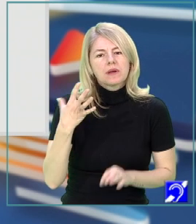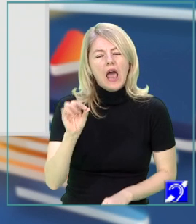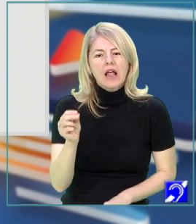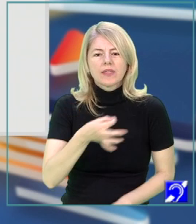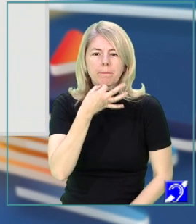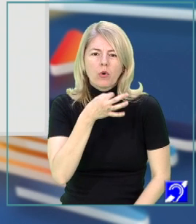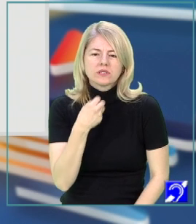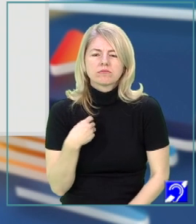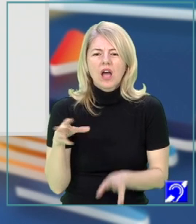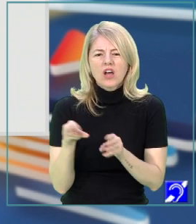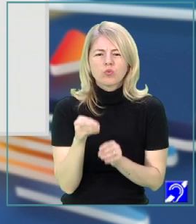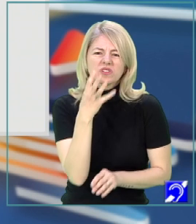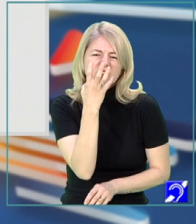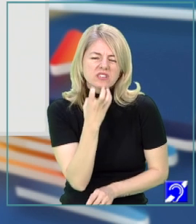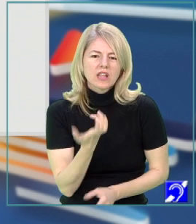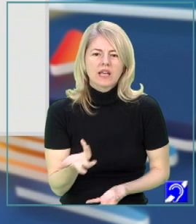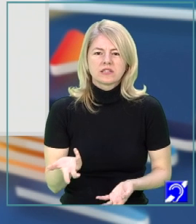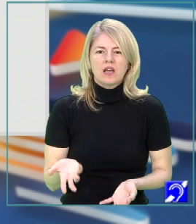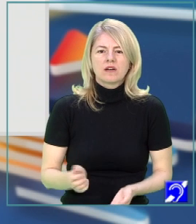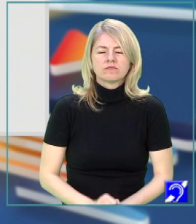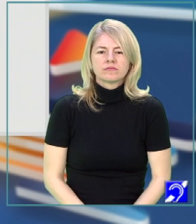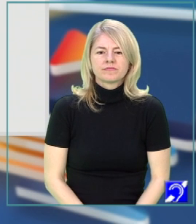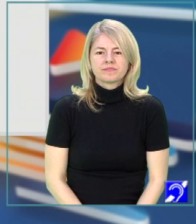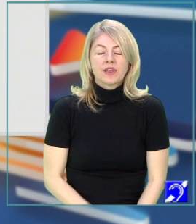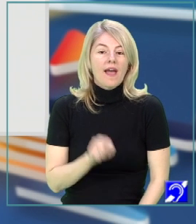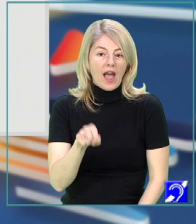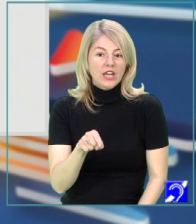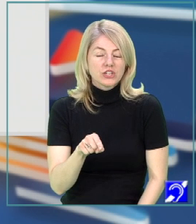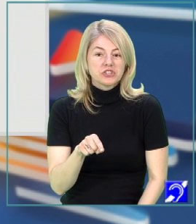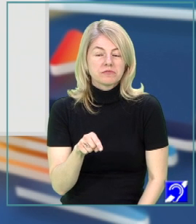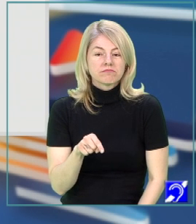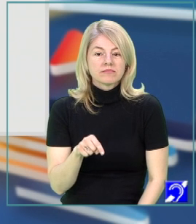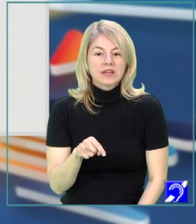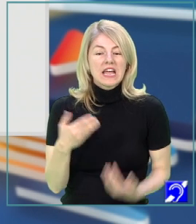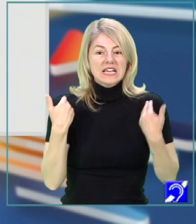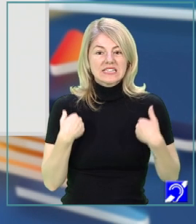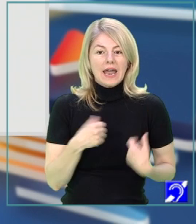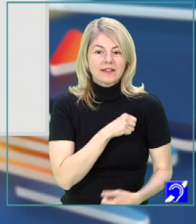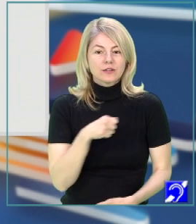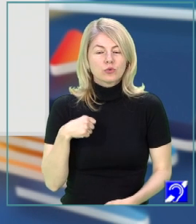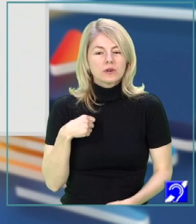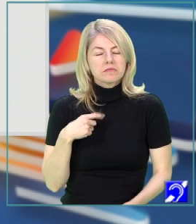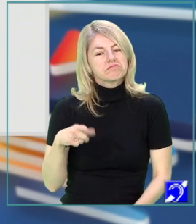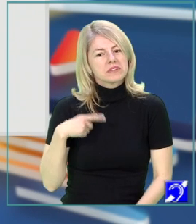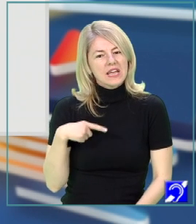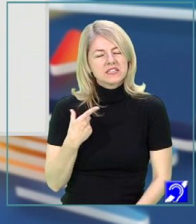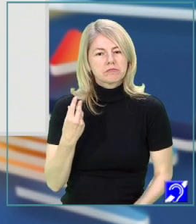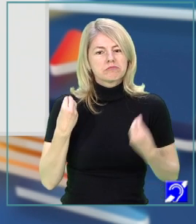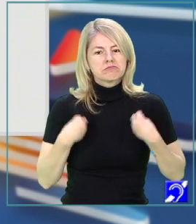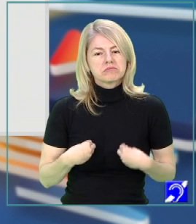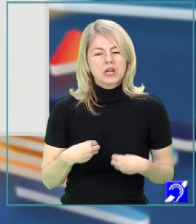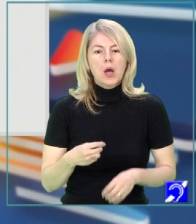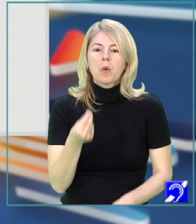texte, nu o asociam cu tristețea. Aici, de data aceasta, solitudinea este o stare